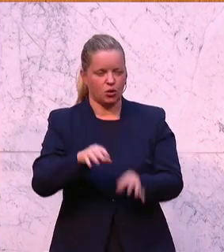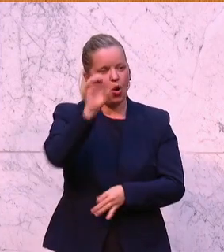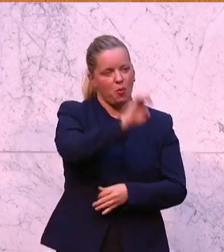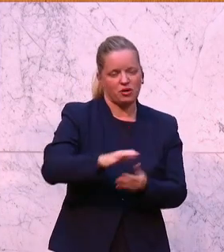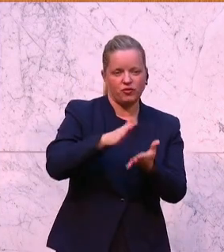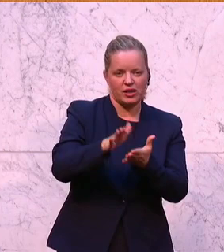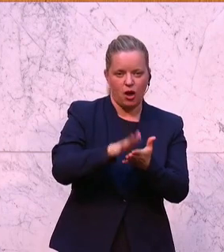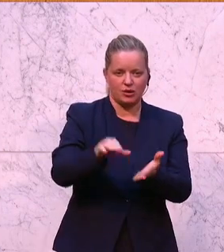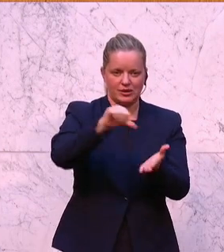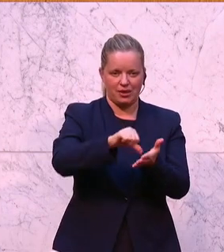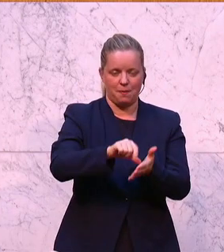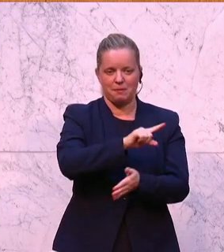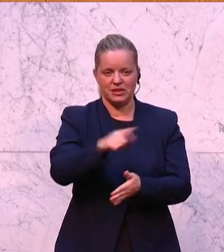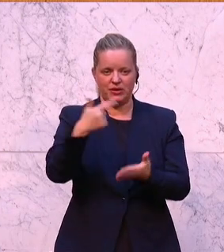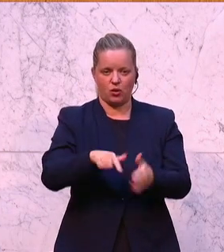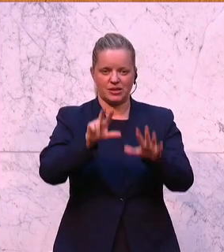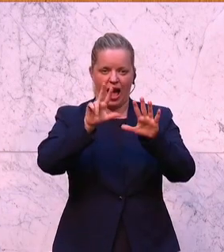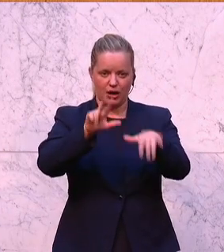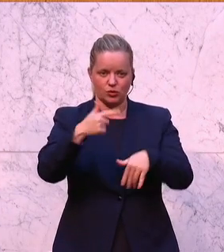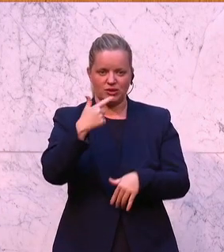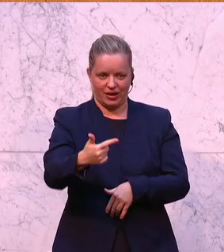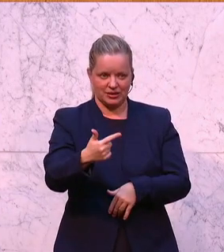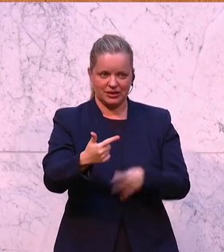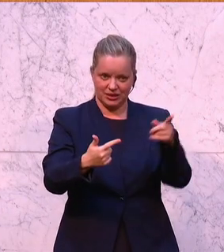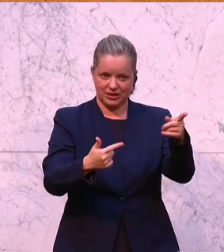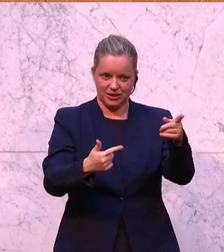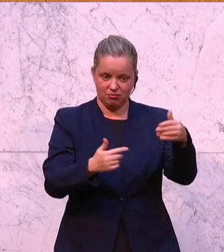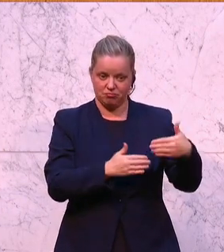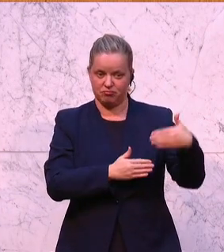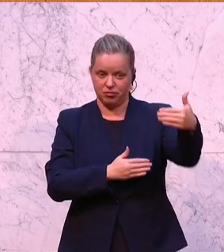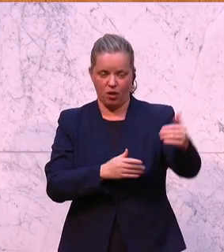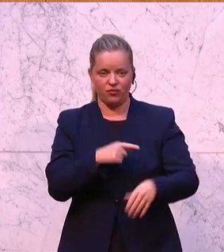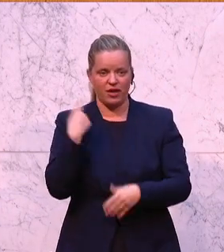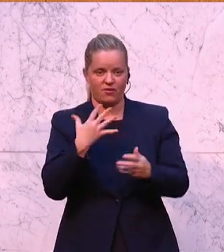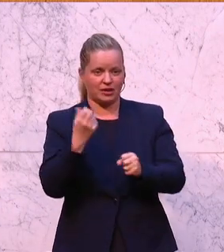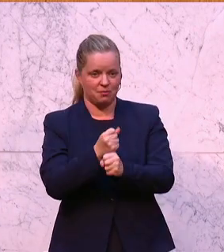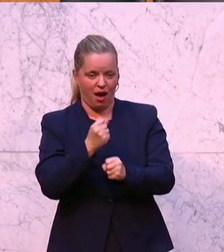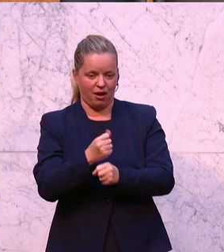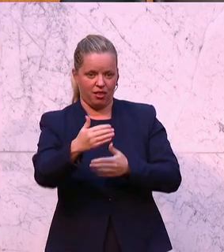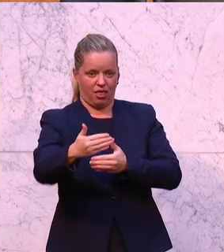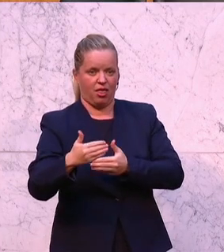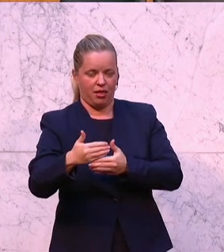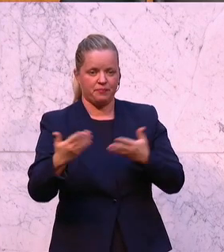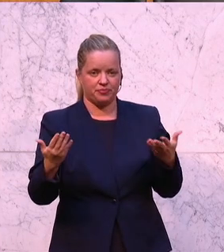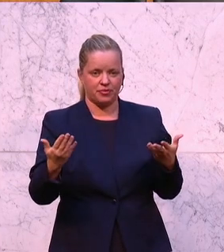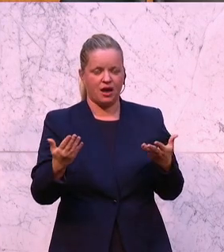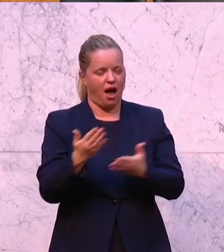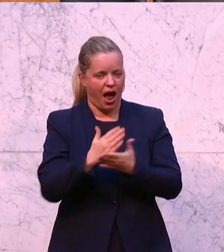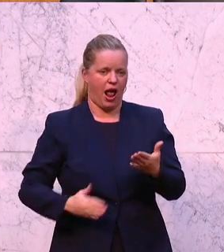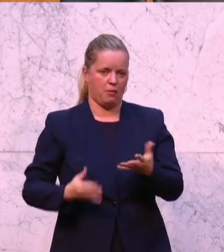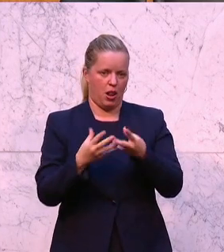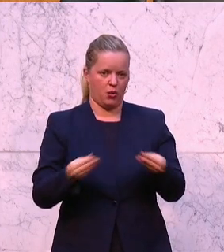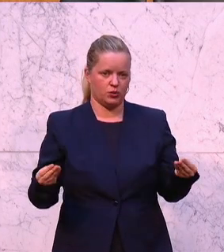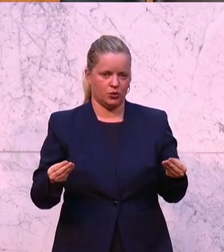ist, die geht bis 2028, diese Akkreditierung. Was machen wir da? Das ist eine halbe Lösung und das spricht dafür,